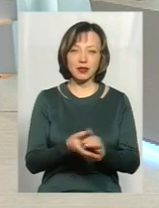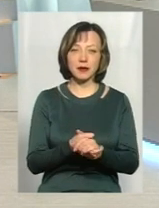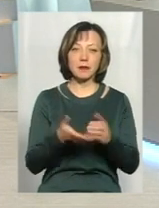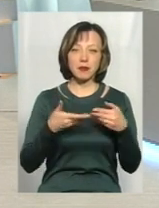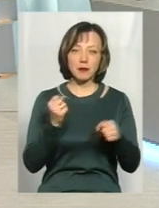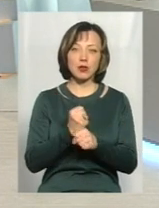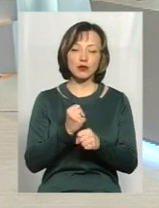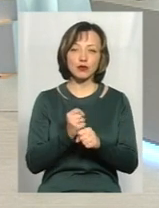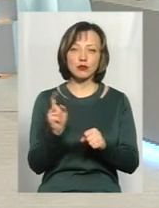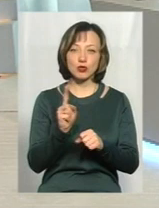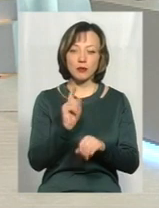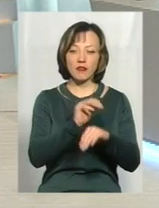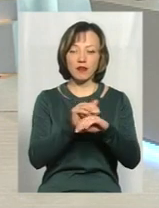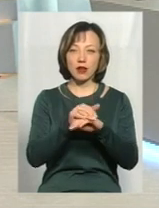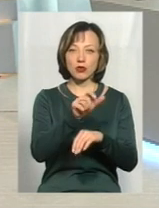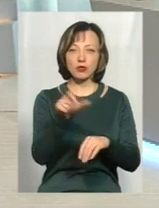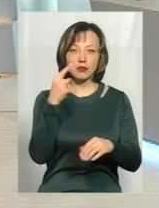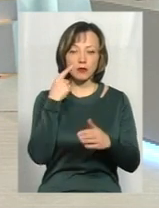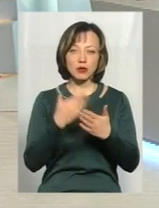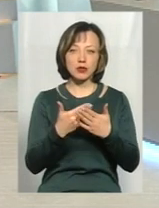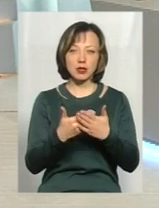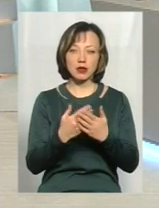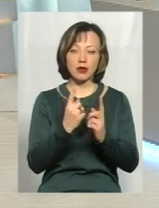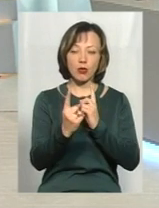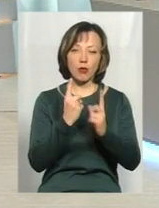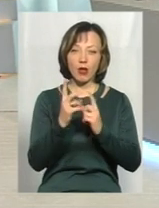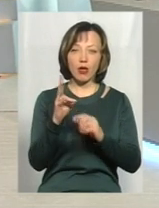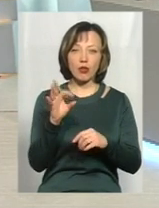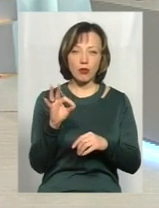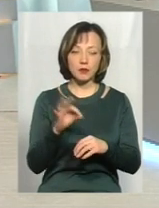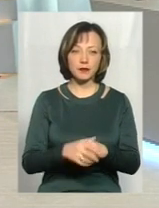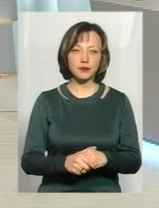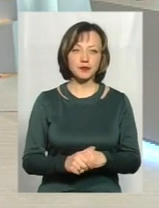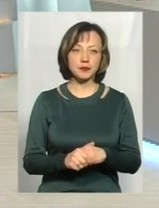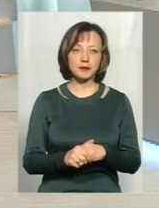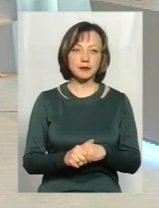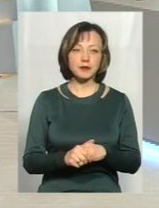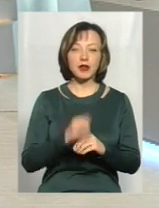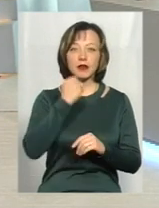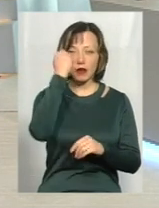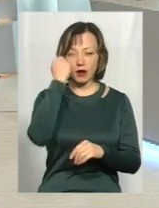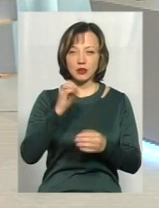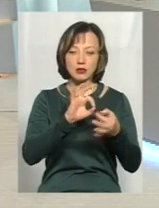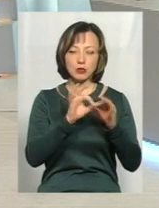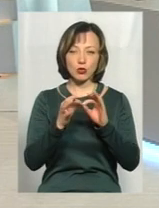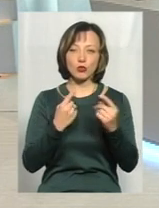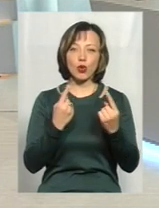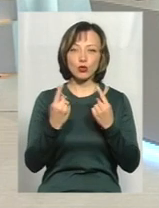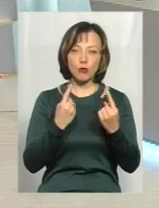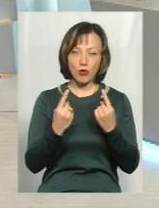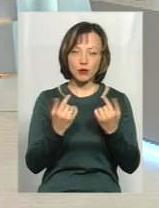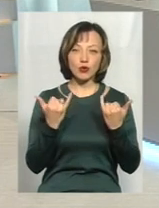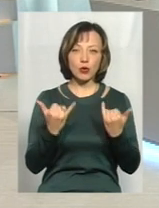працюємо над цим, щоб виявляти осіб, які підозріли, там ходять, но... Дякую, Галерій Анатолійович, дякую за смістовну розмову.